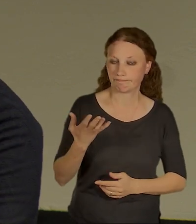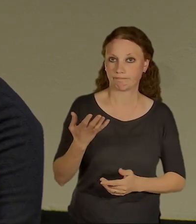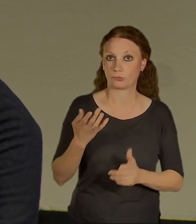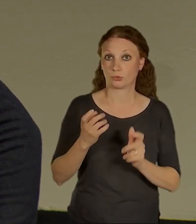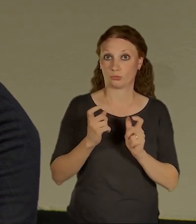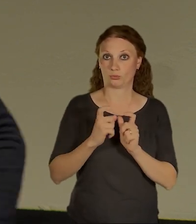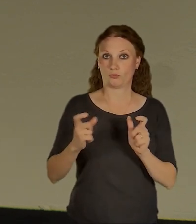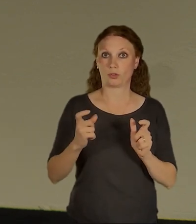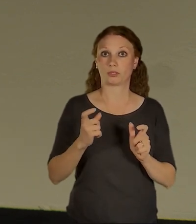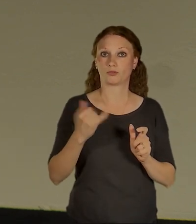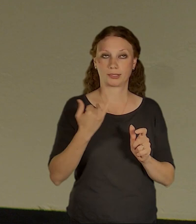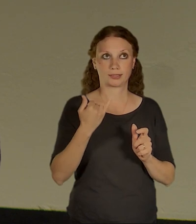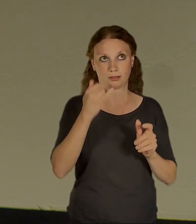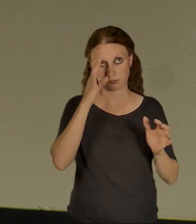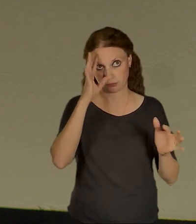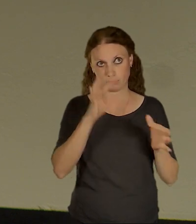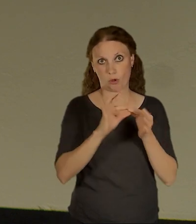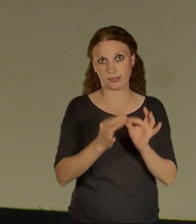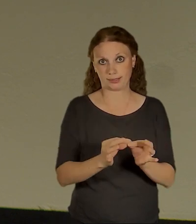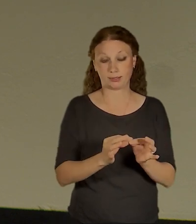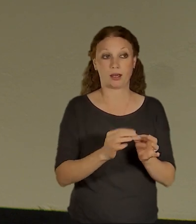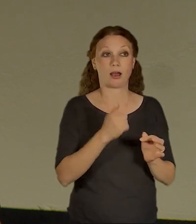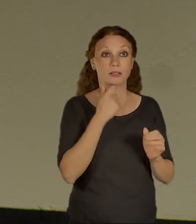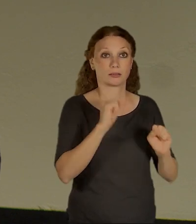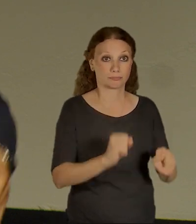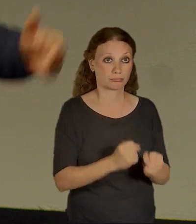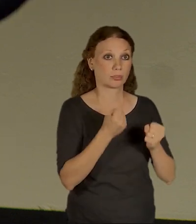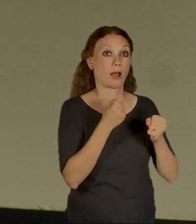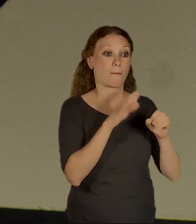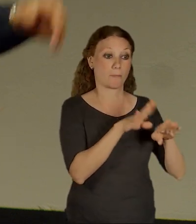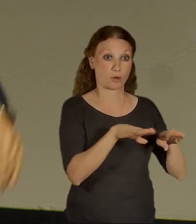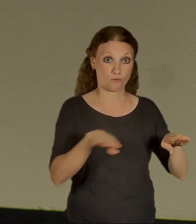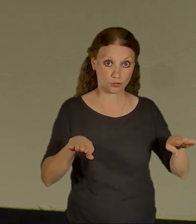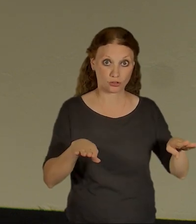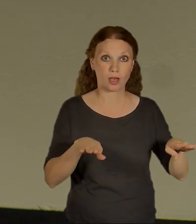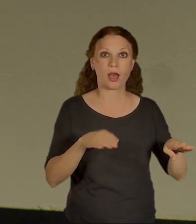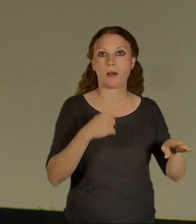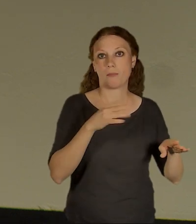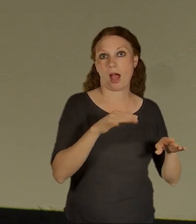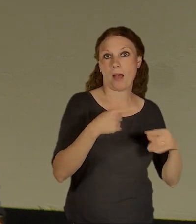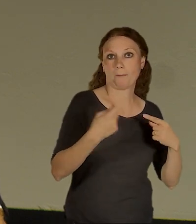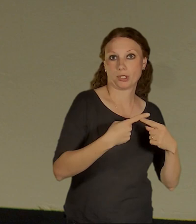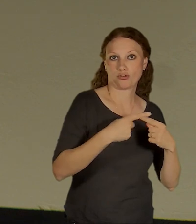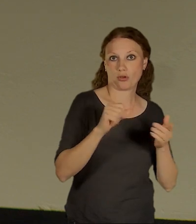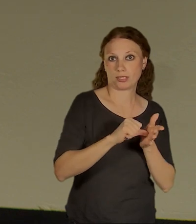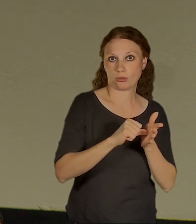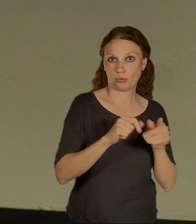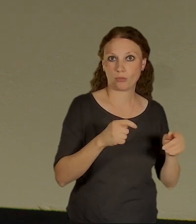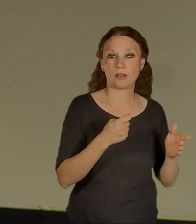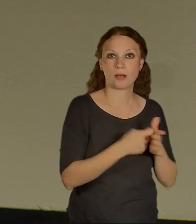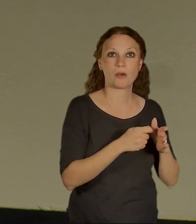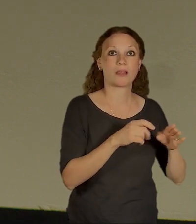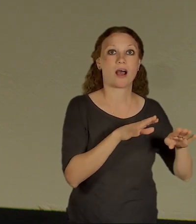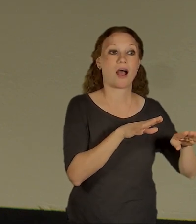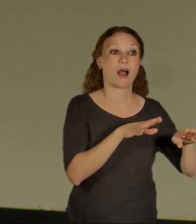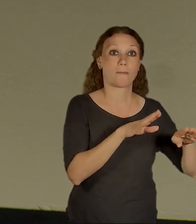vytvořím parkovací místo, tak abych donutil řidiče na něm zaparkovat. Když už je takhle blízko centra, tak patrně budu muset někde nějaké místo